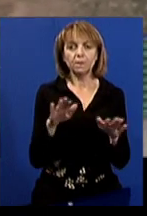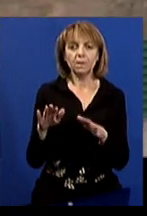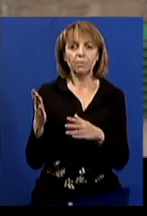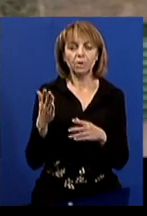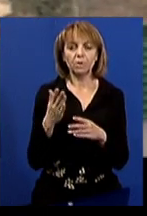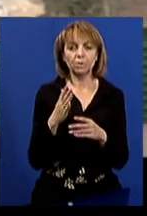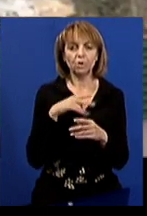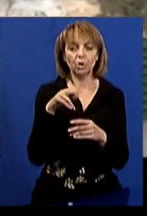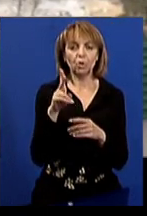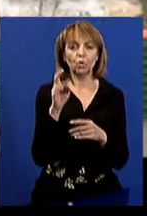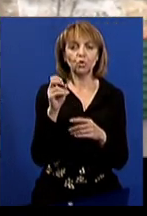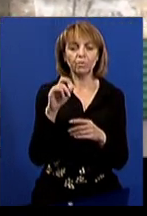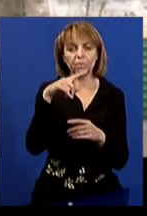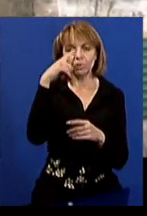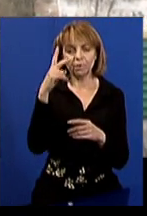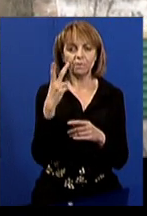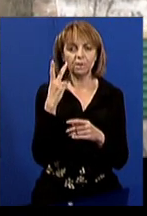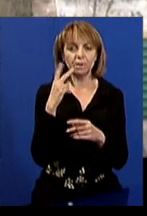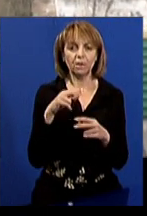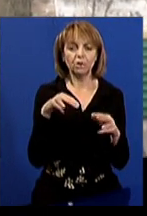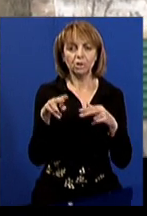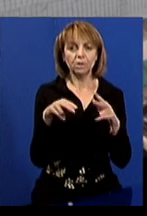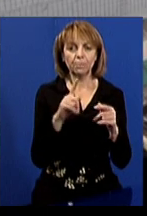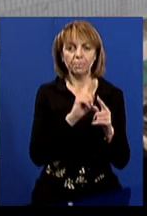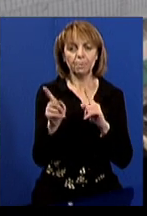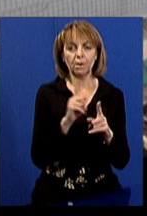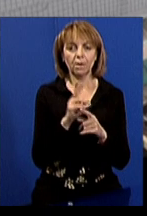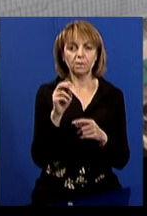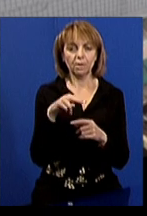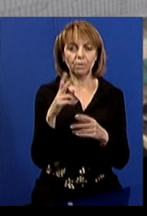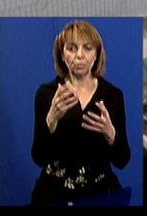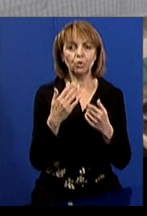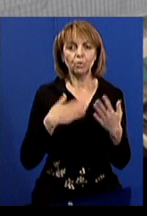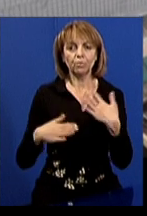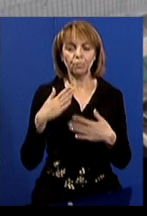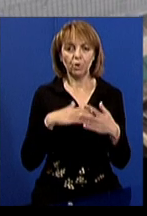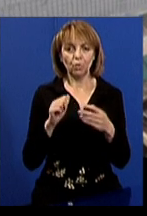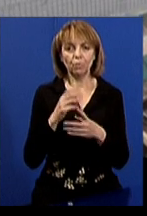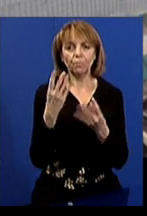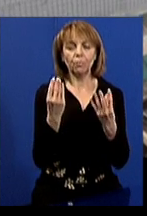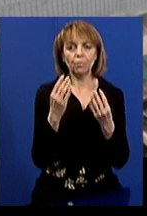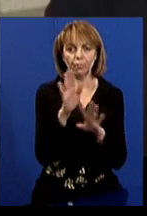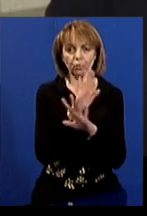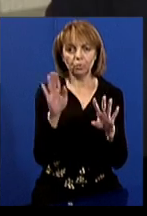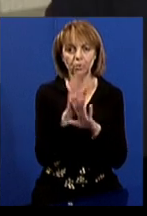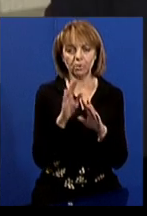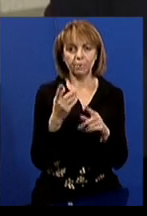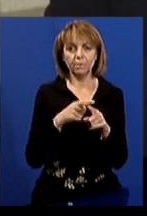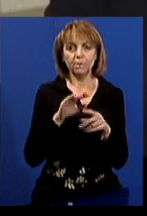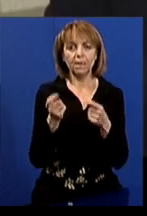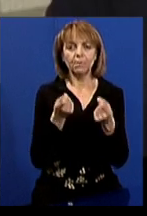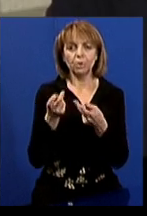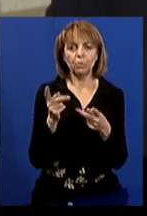Клочківською, звісно, у Спеко завжди йшли повз каскаду, отримуючи задоволення від вологого повітря. І усі ці елементи